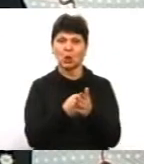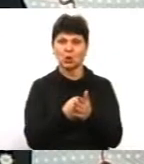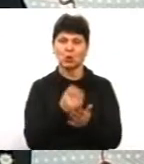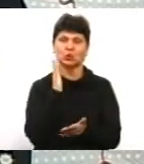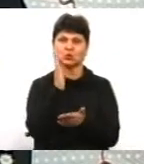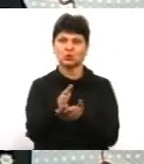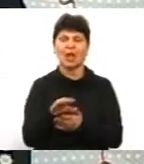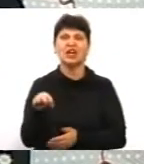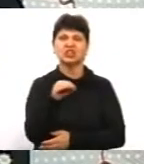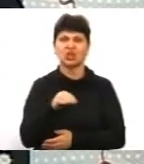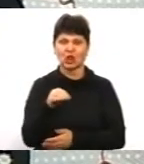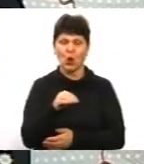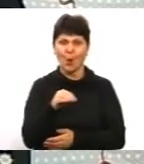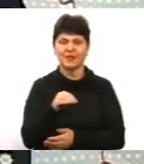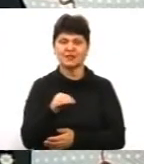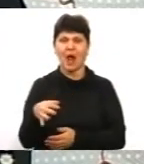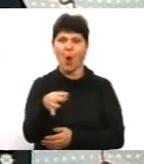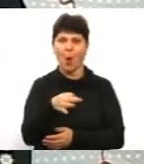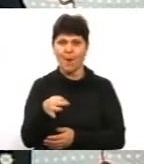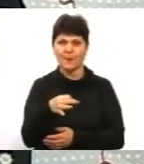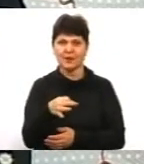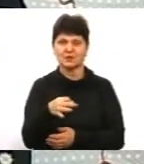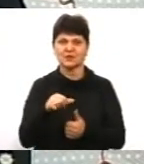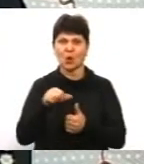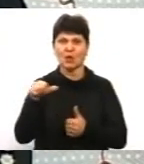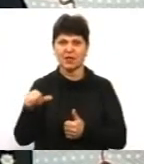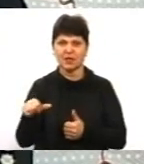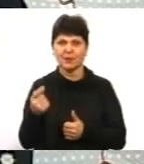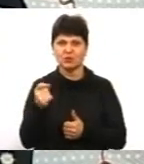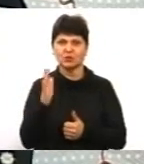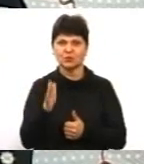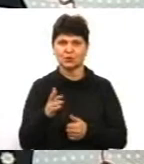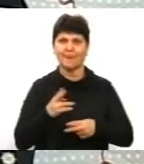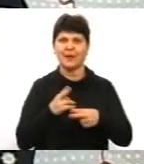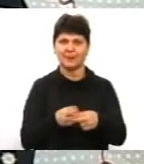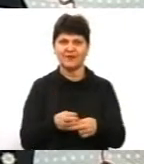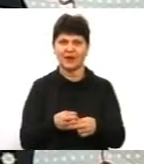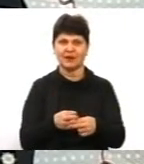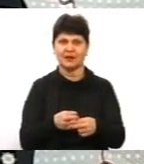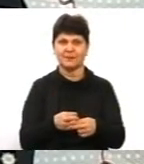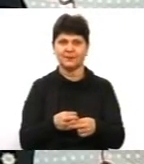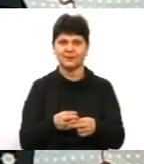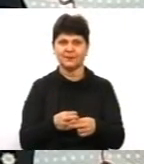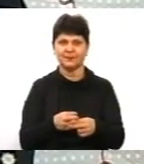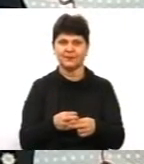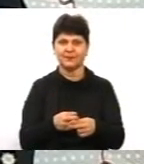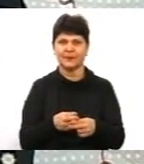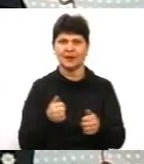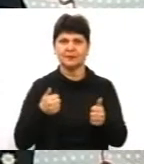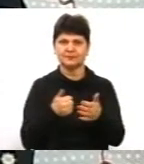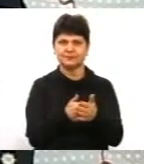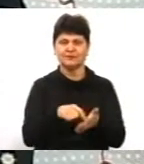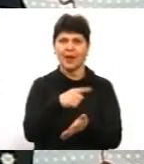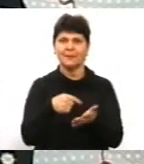Житомирської області. Зокрема, трошки буду передувати, на під'їзді до міста